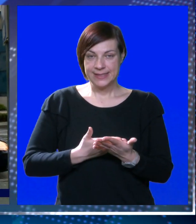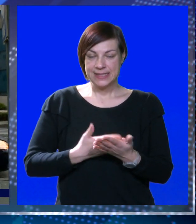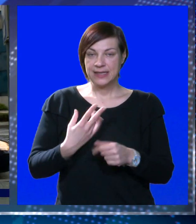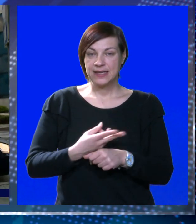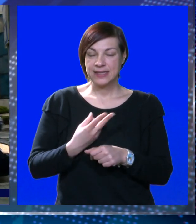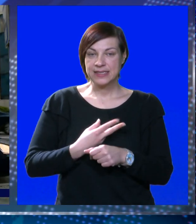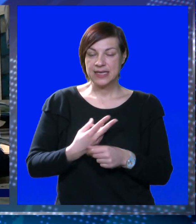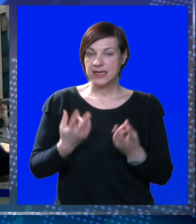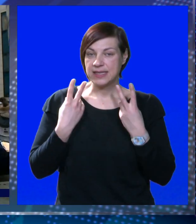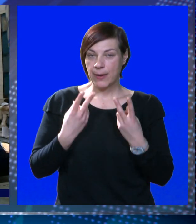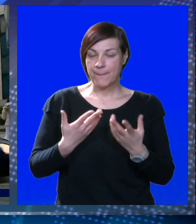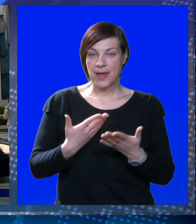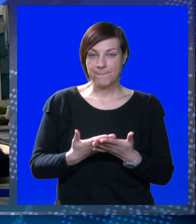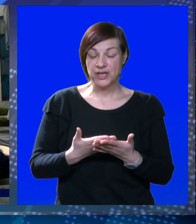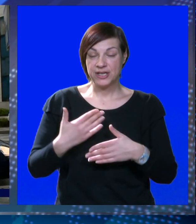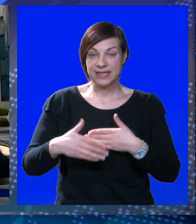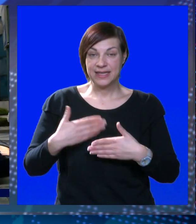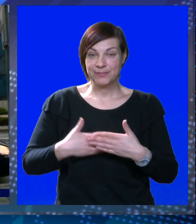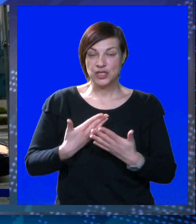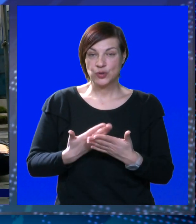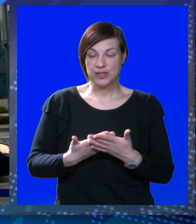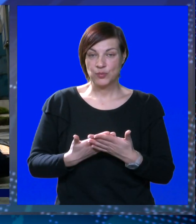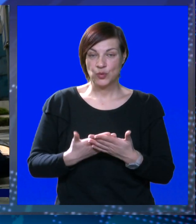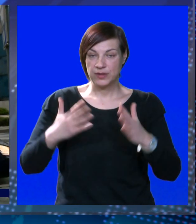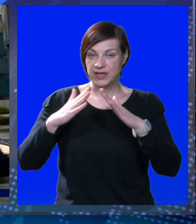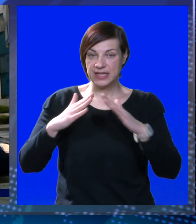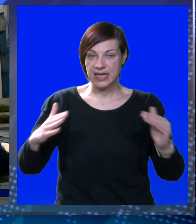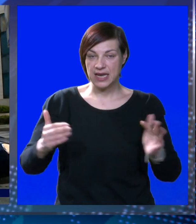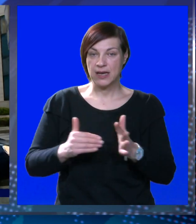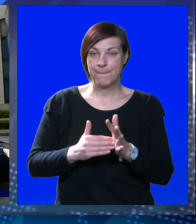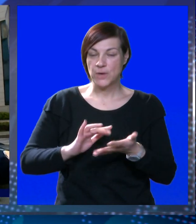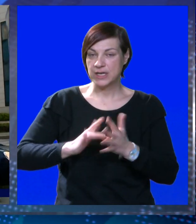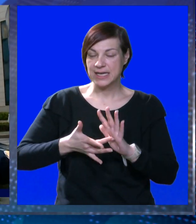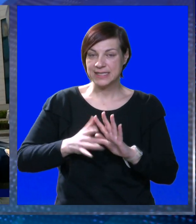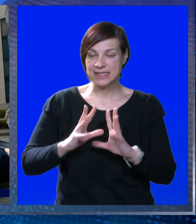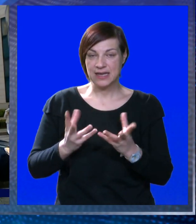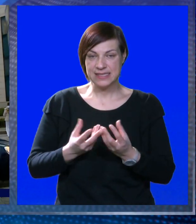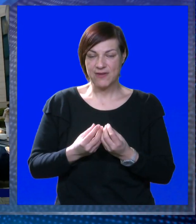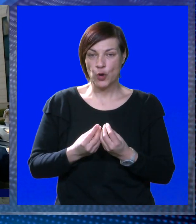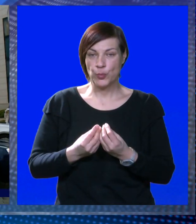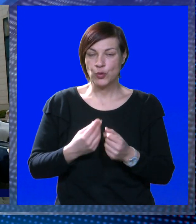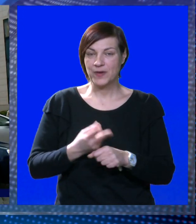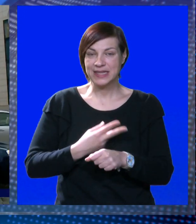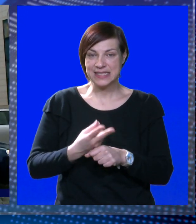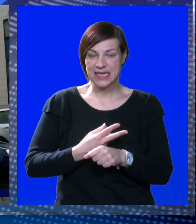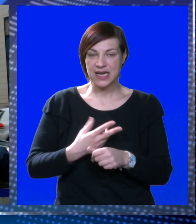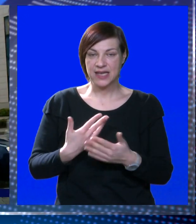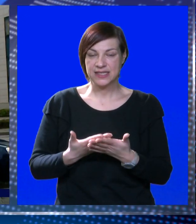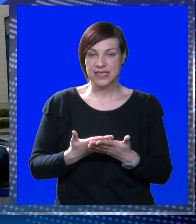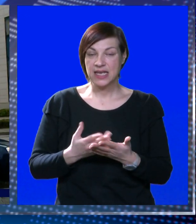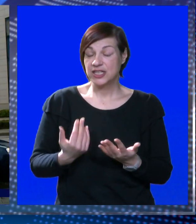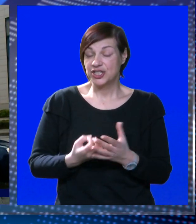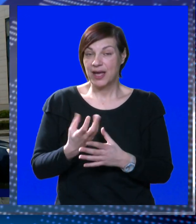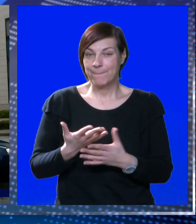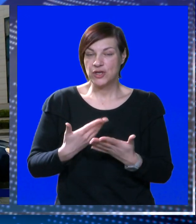Zadatak sanacije nam je prioritet, međutim utvrđeno je kako je nastrešnici neophodna cjelovita i sveobohvatna sanacija,